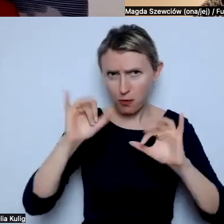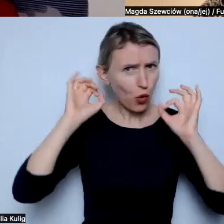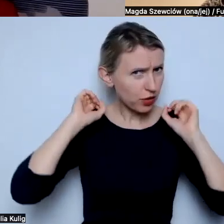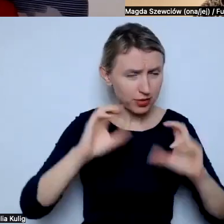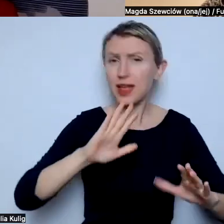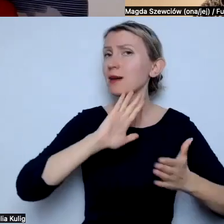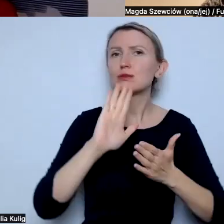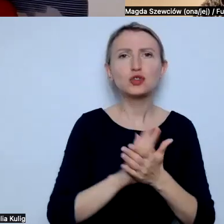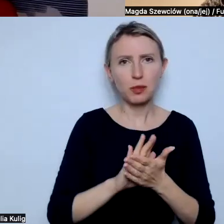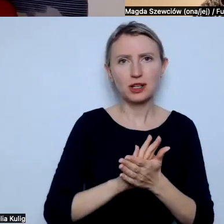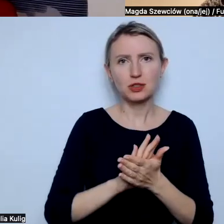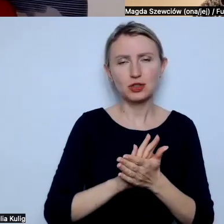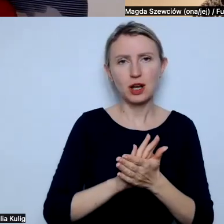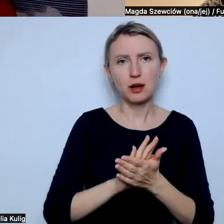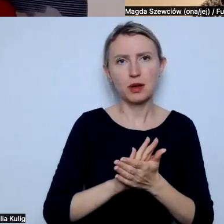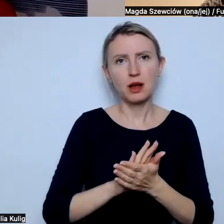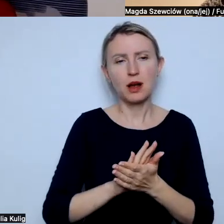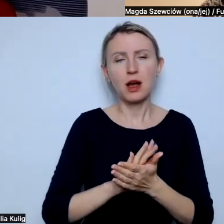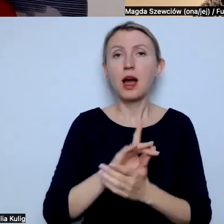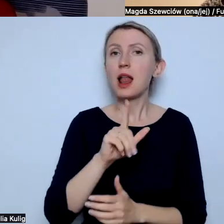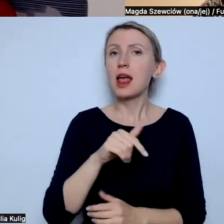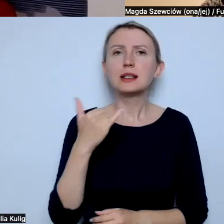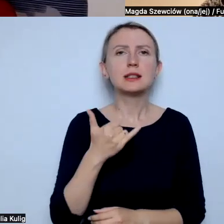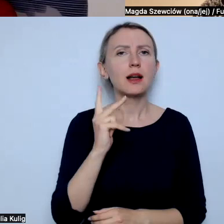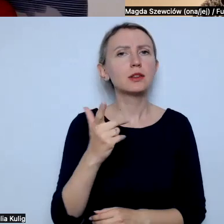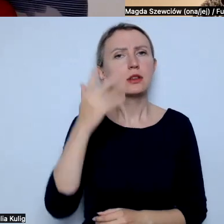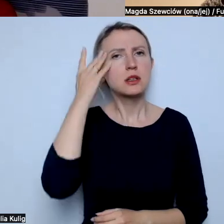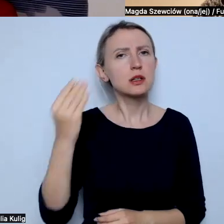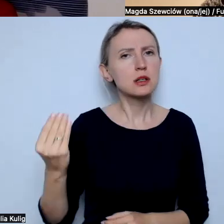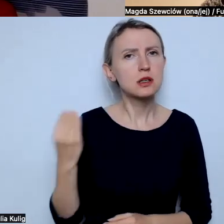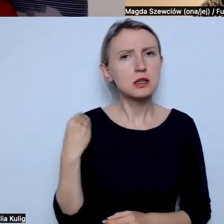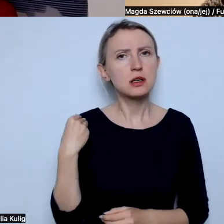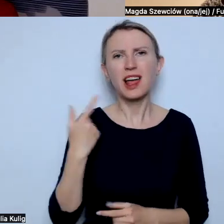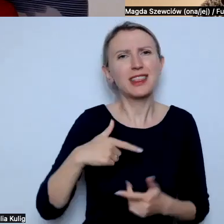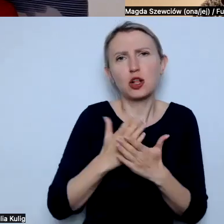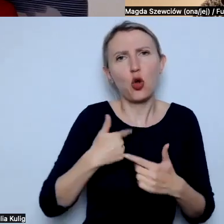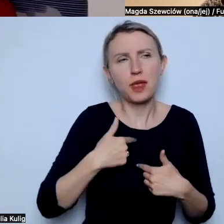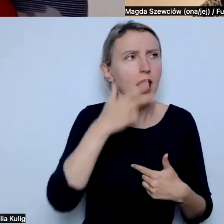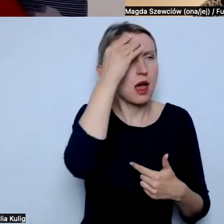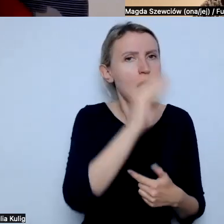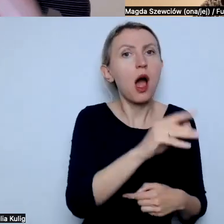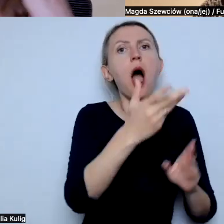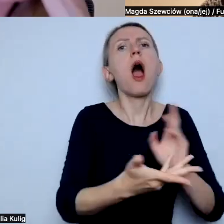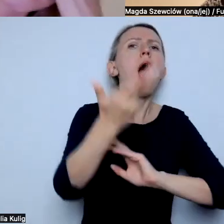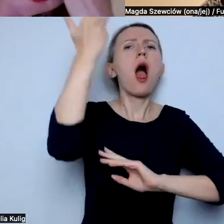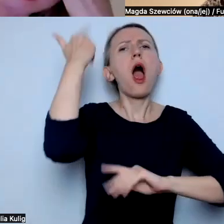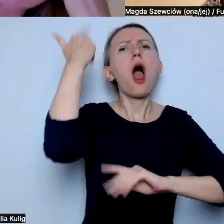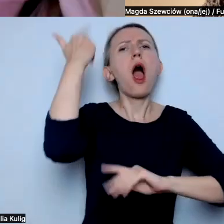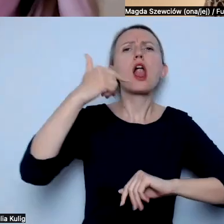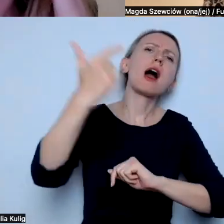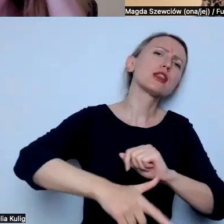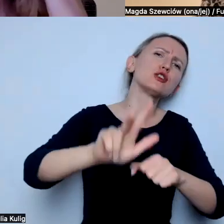Ale bardzo bym, za każdym razem, jak ktoś właśnie wypomina komuś, nie tylko mnie, ale takie rzeczy, że w 2013